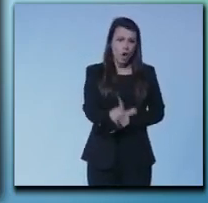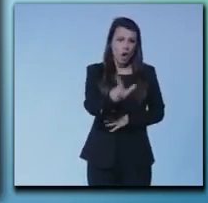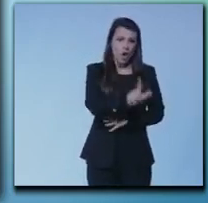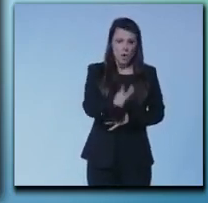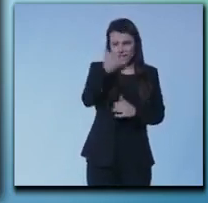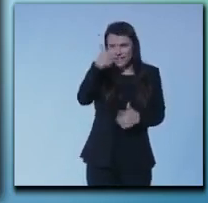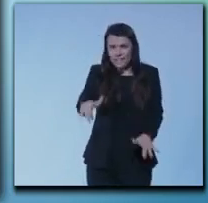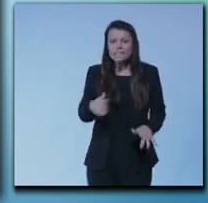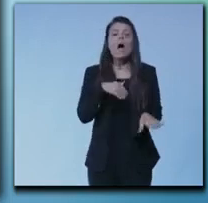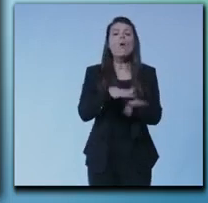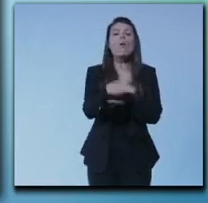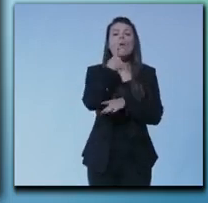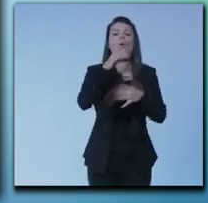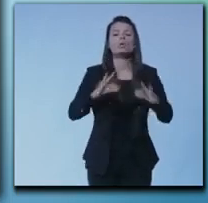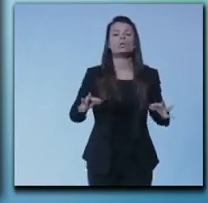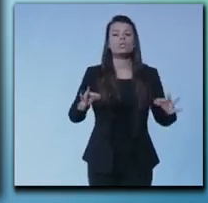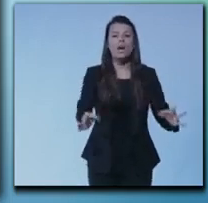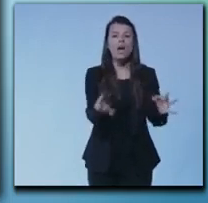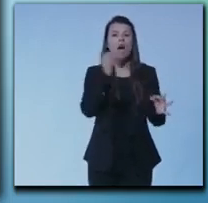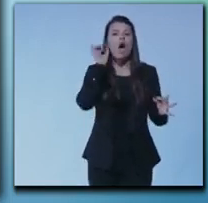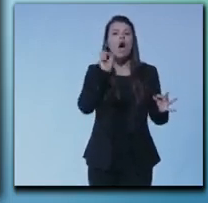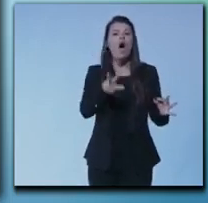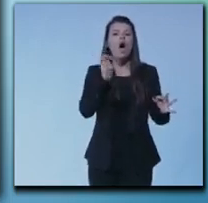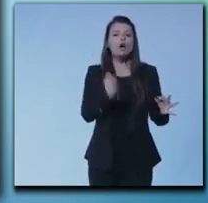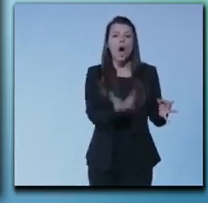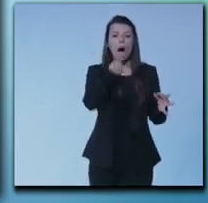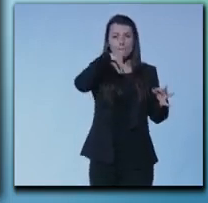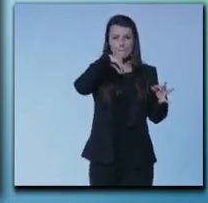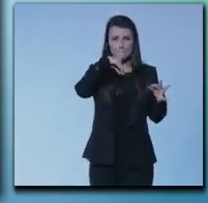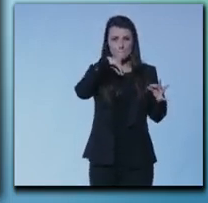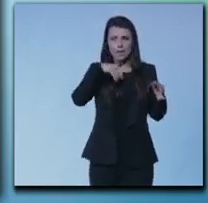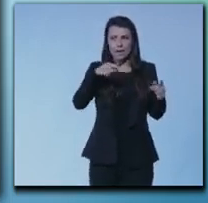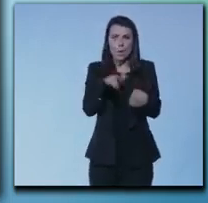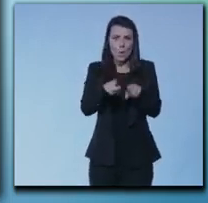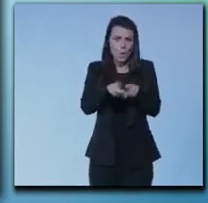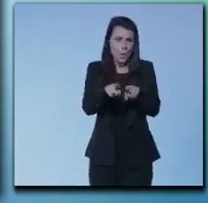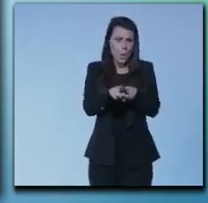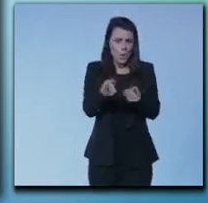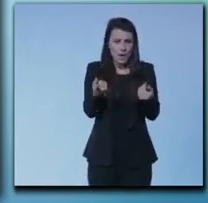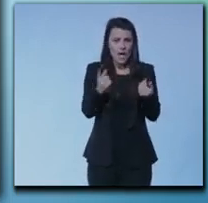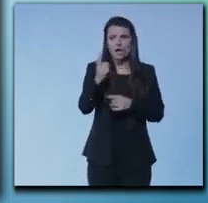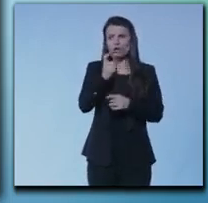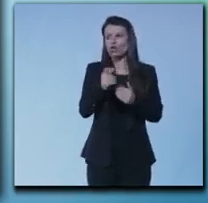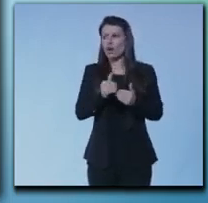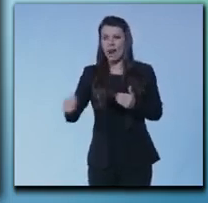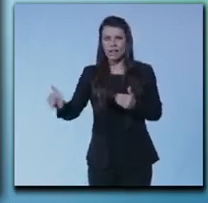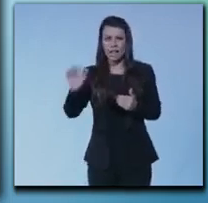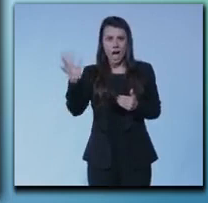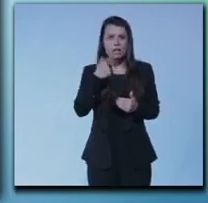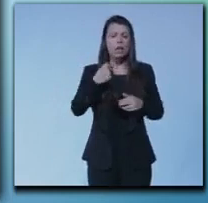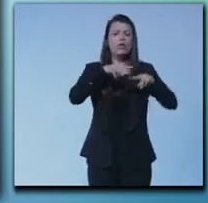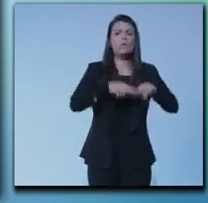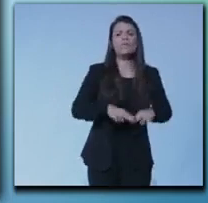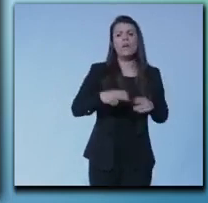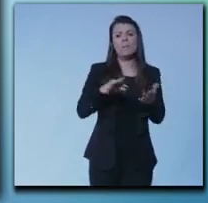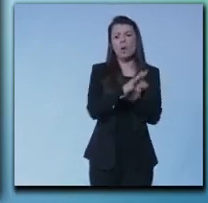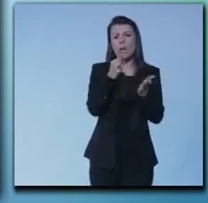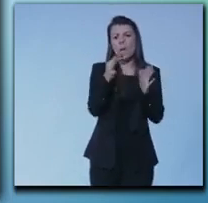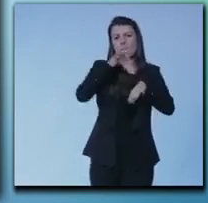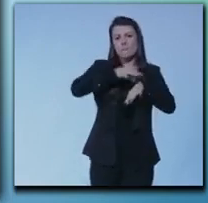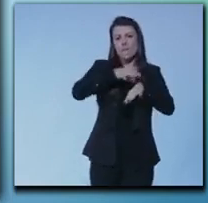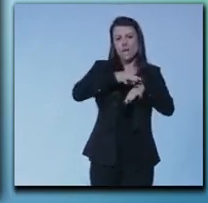ha loro in bocca come altre giornate io mi fermerò ancora per qualche minuto poi sto